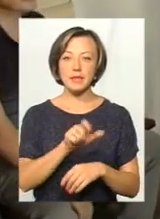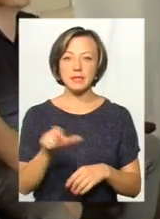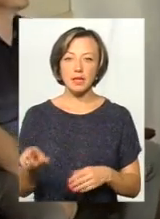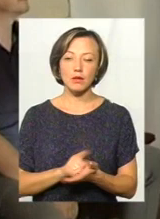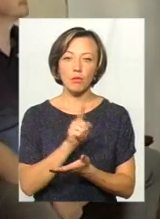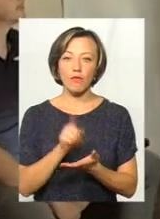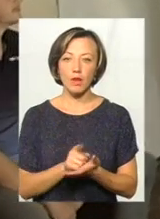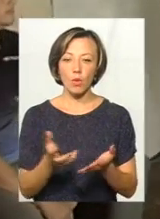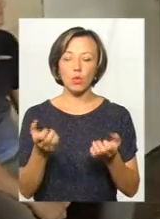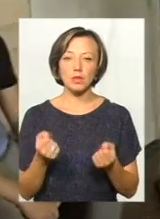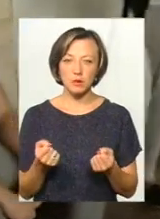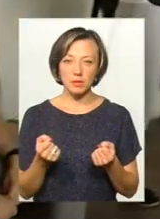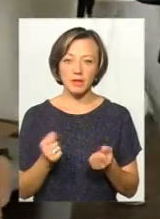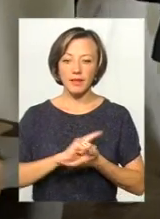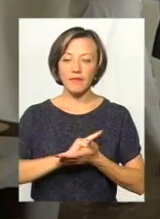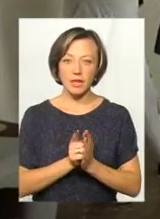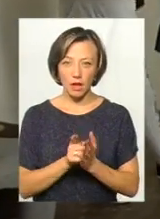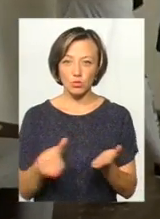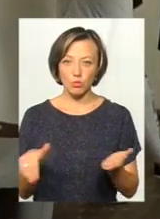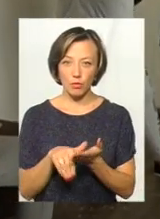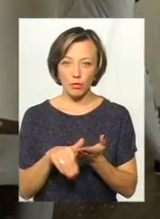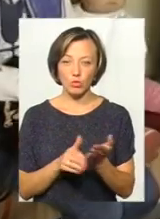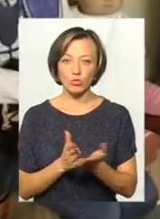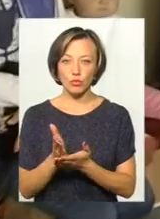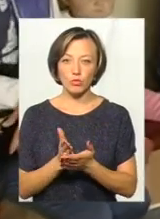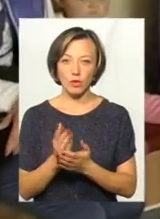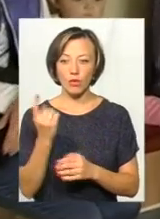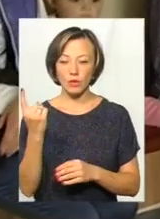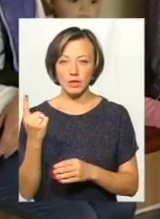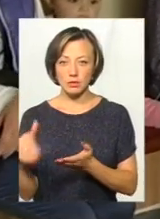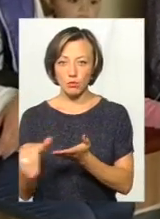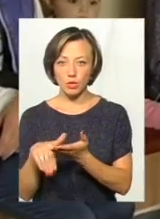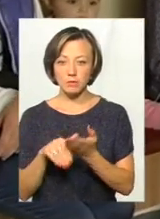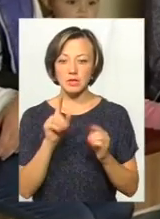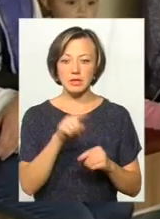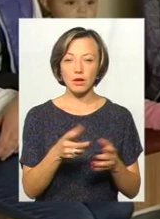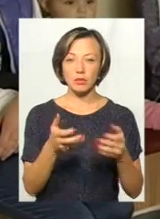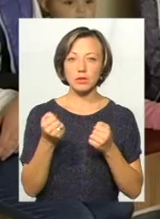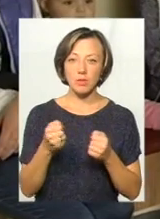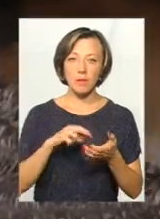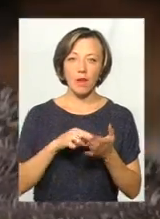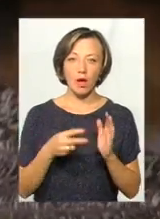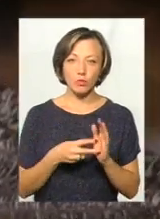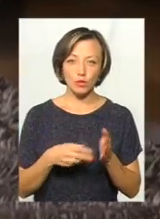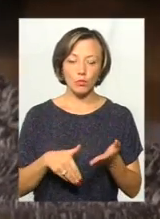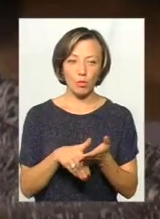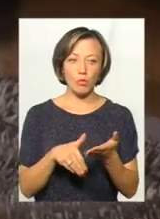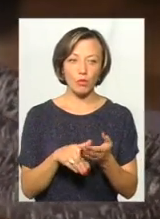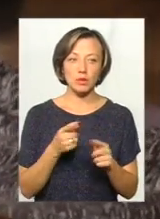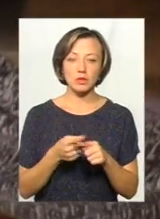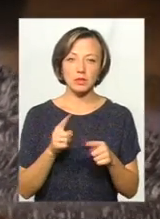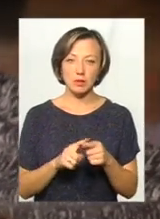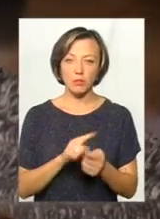які повинні отримати невідкладну допомогу, вони обслуговуються в один спосіб. Ті, які отримують планову допомогу, це,